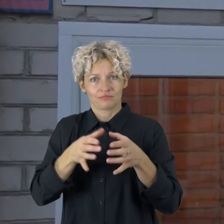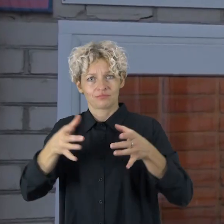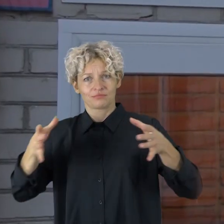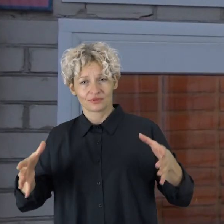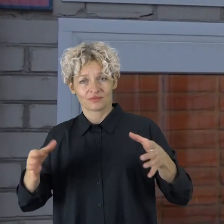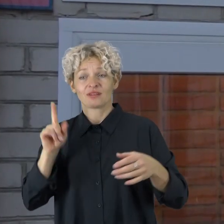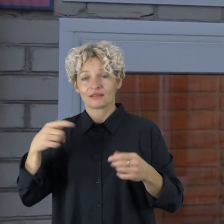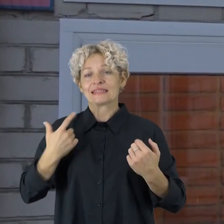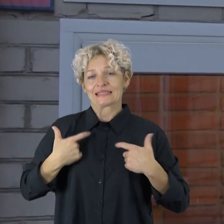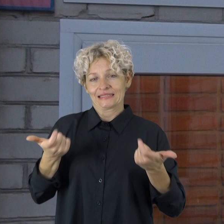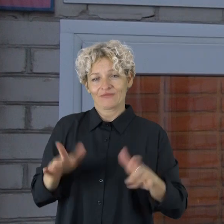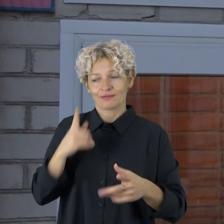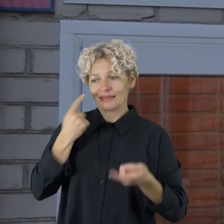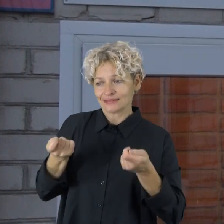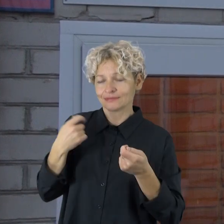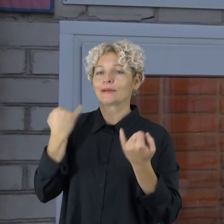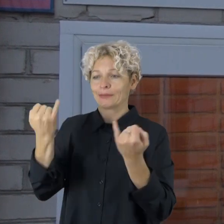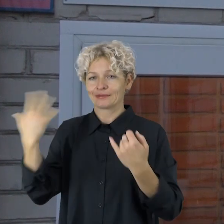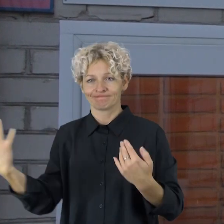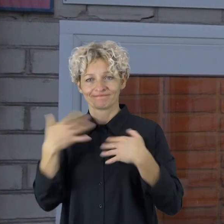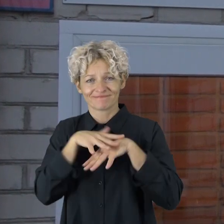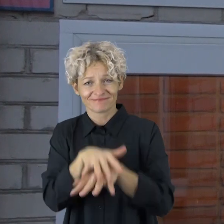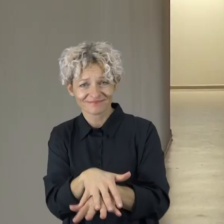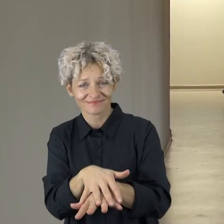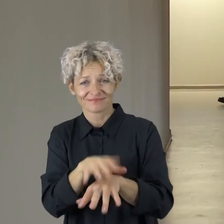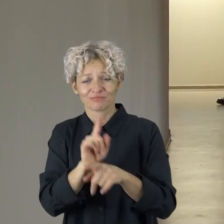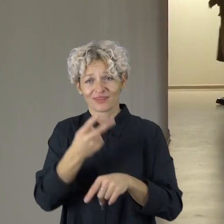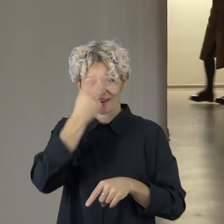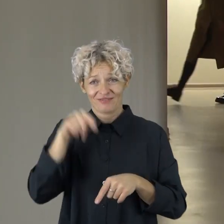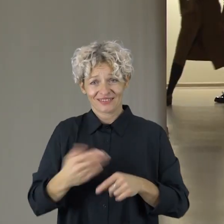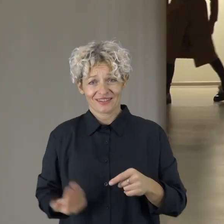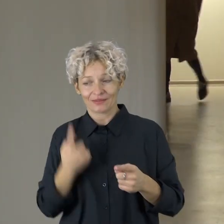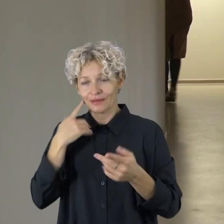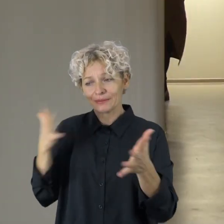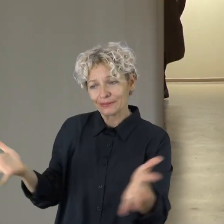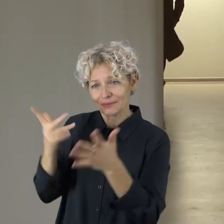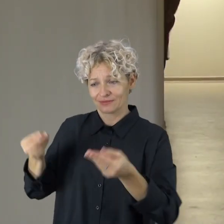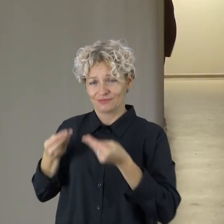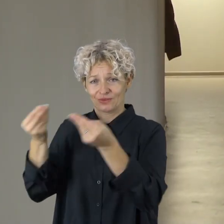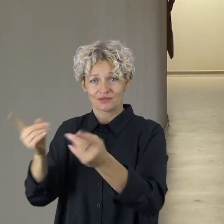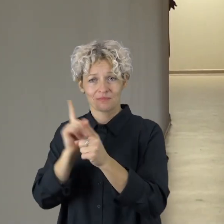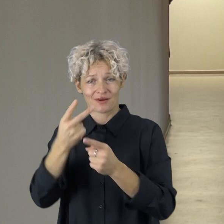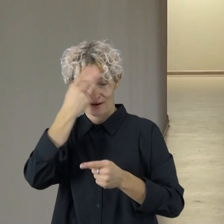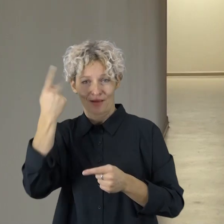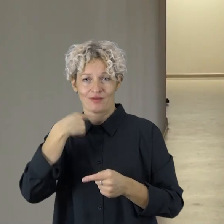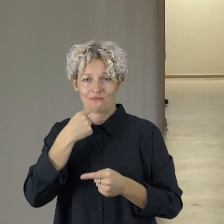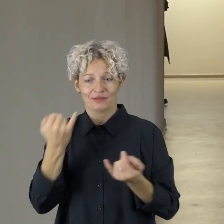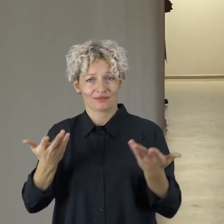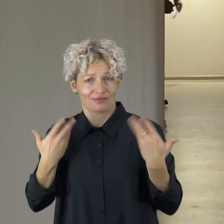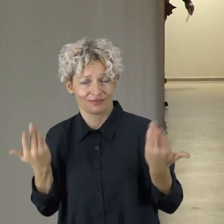gerina užsieniečių integraciją. Kad įsitvirtinti būtų lengviau, šiuliu saugusiu mokykloje nemokamai mokamo lietuvių kalbos.